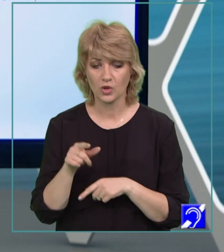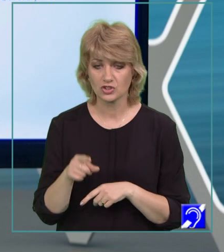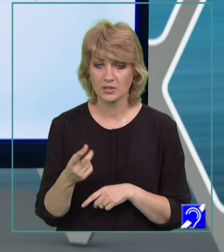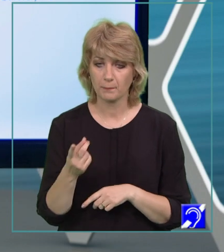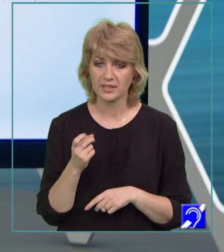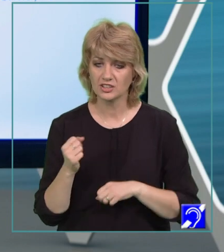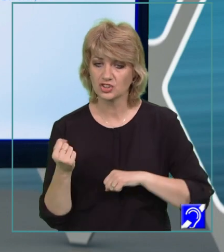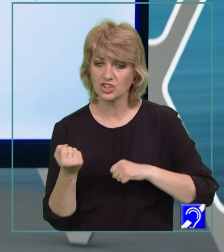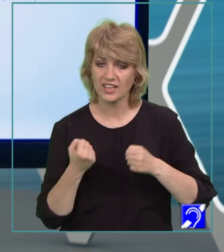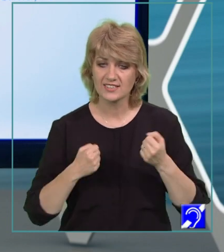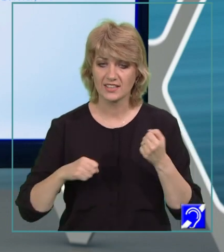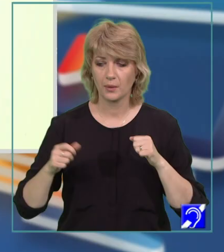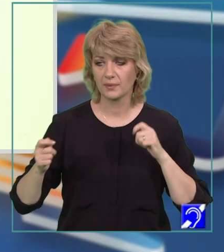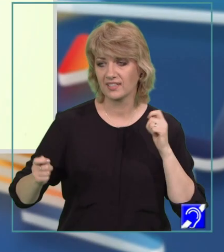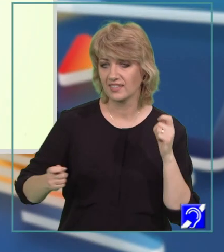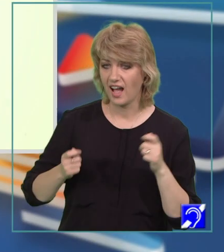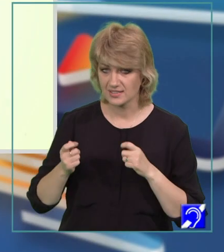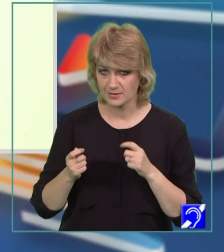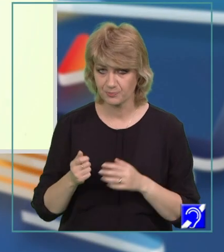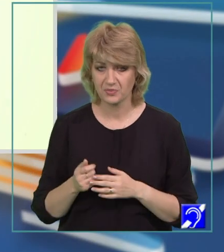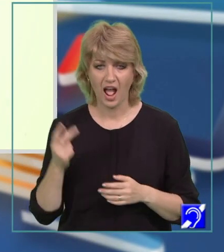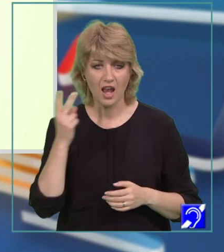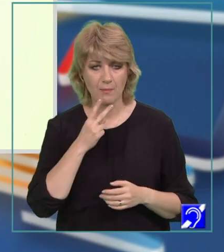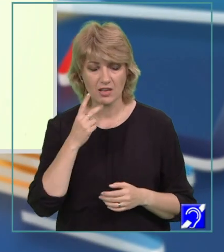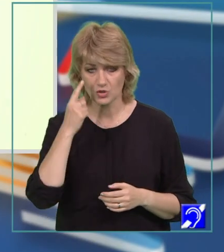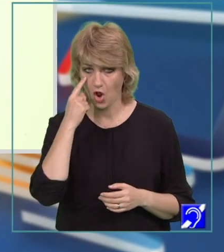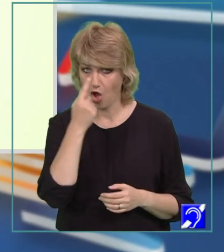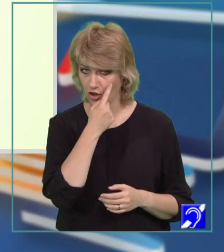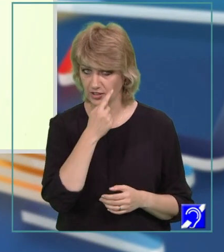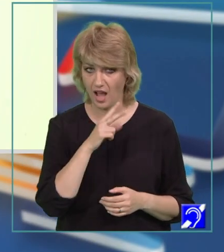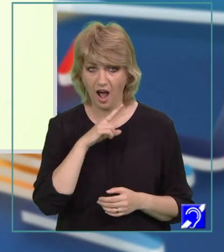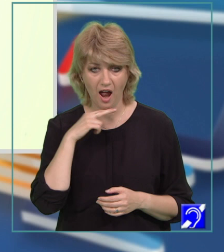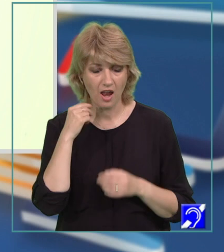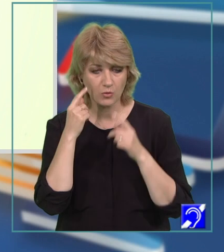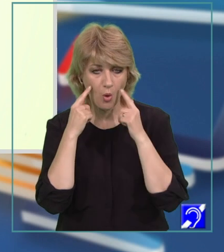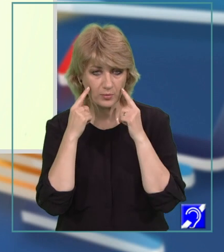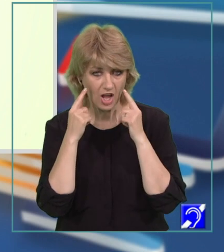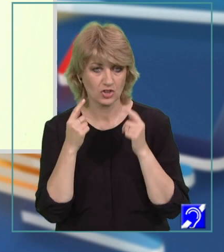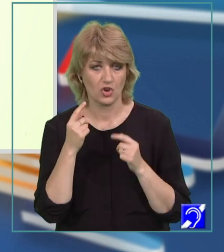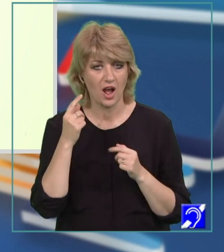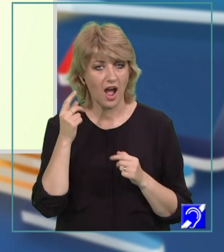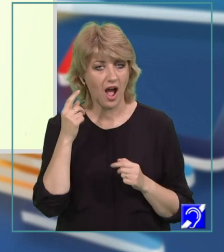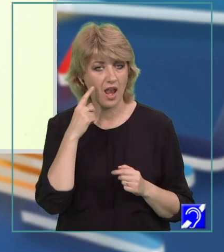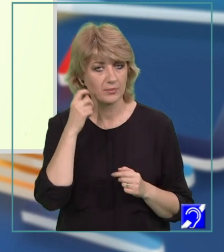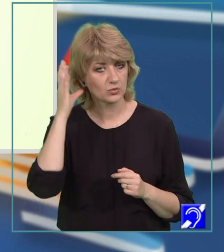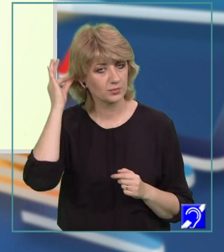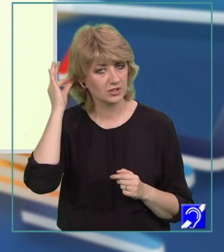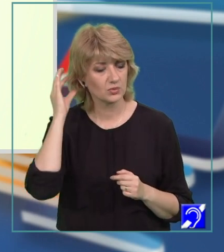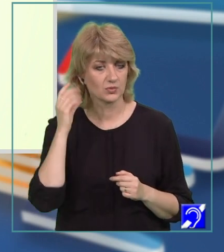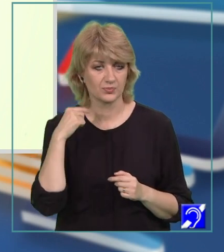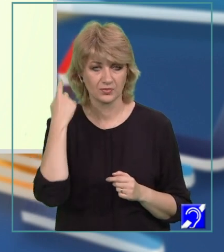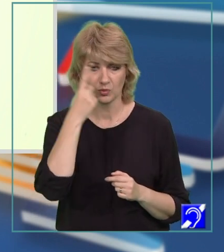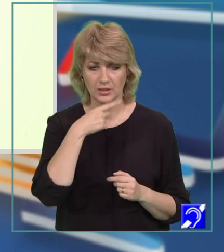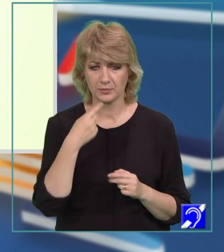prin gestică, prin dans. Albastrul ochilor, albul obrajilor, galbenul părului schițează un chip